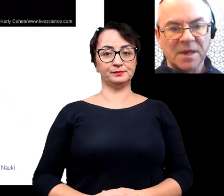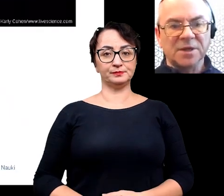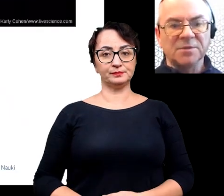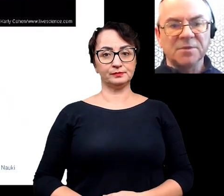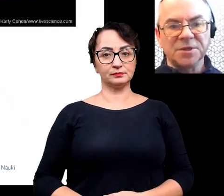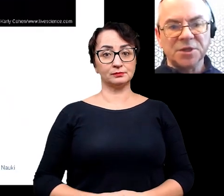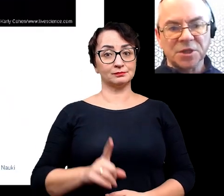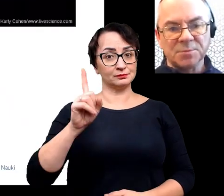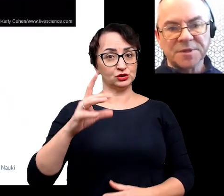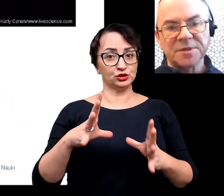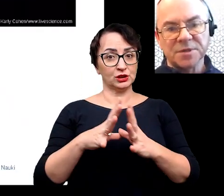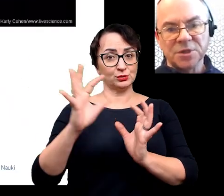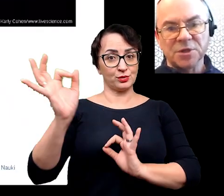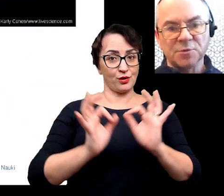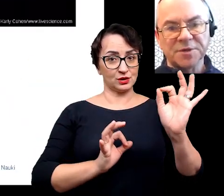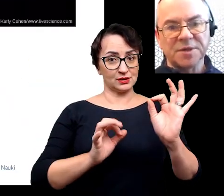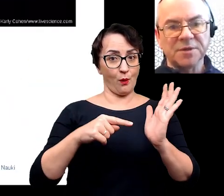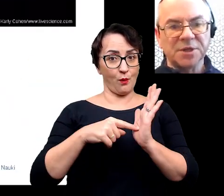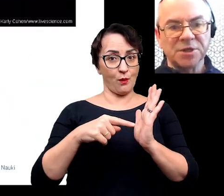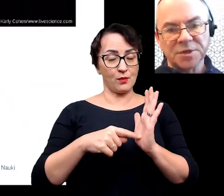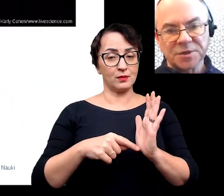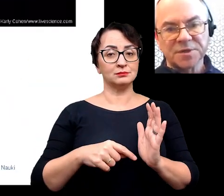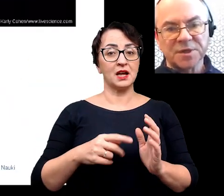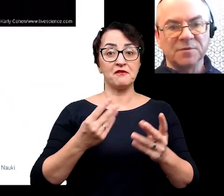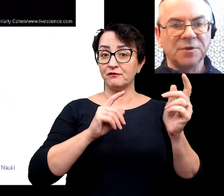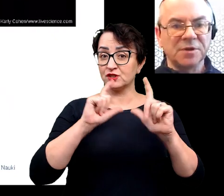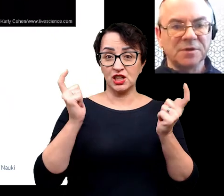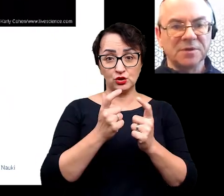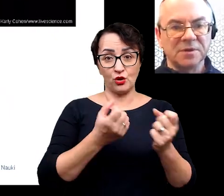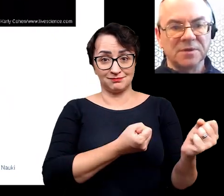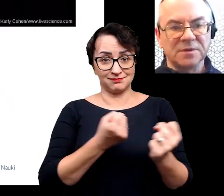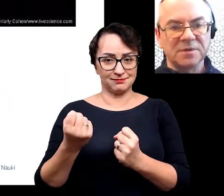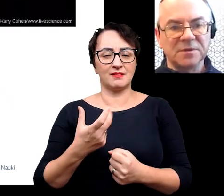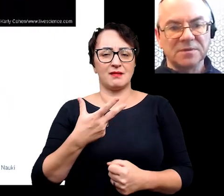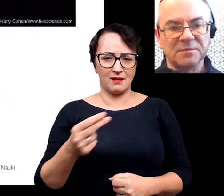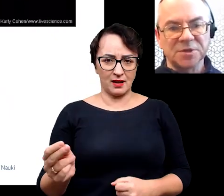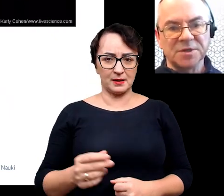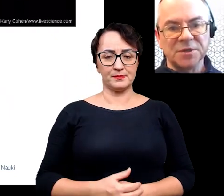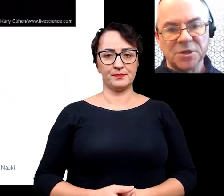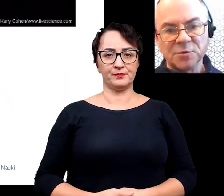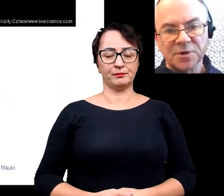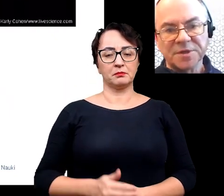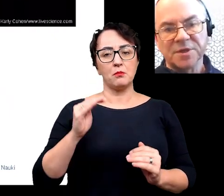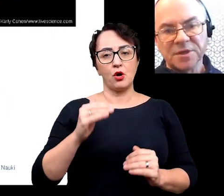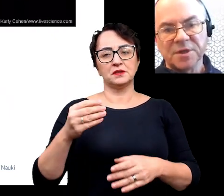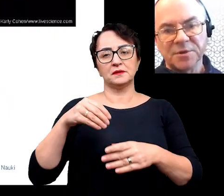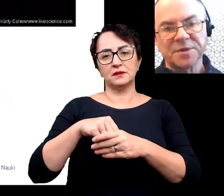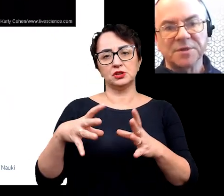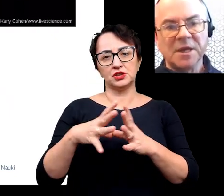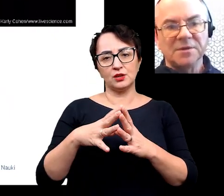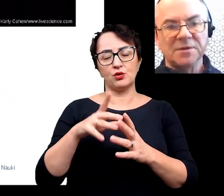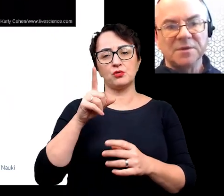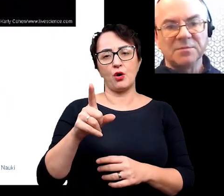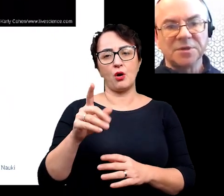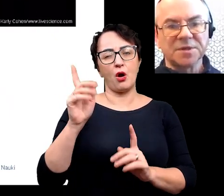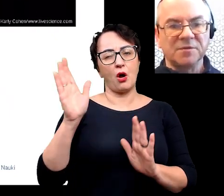dowiemy. Natomiast te 10%, z tych 10% też nie wszystko się zachowuje. Może z tych 10% to 1